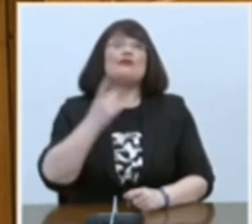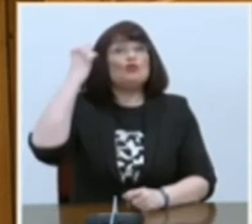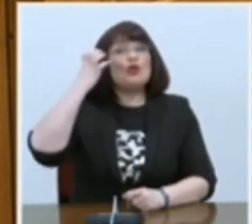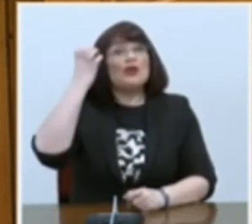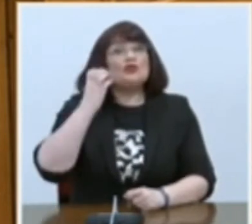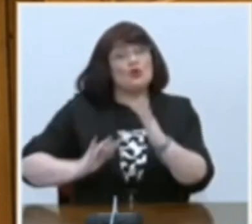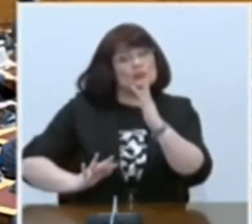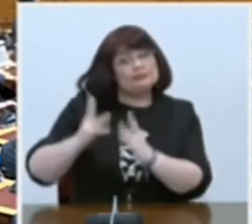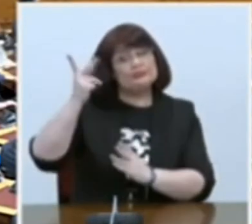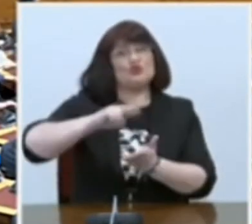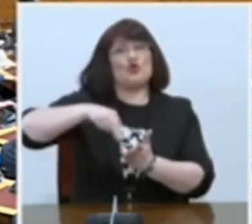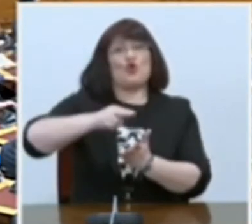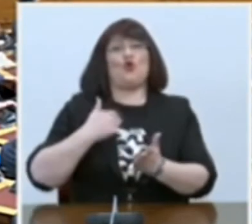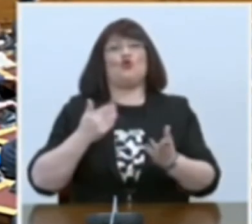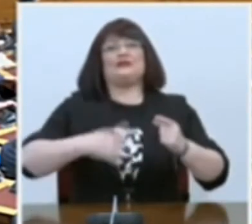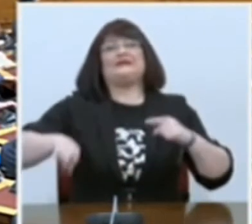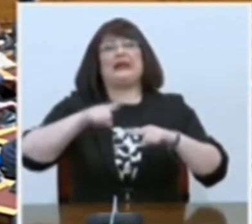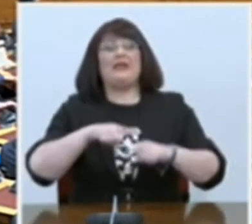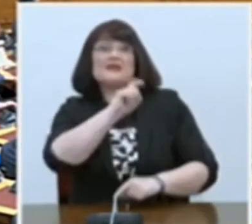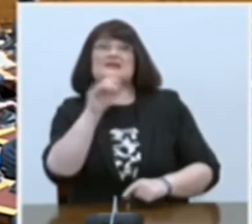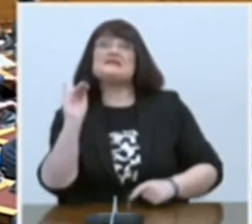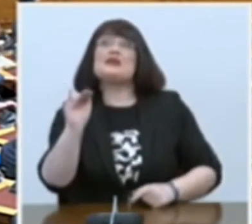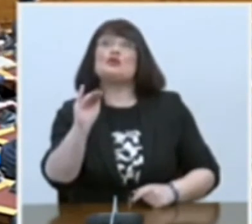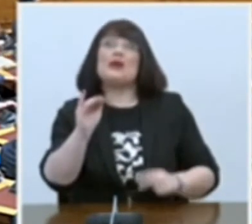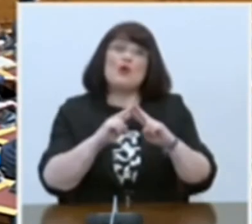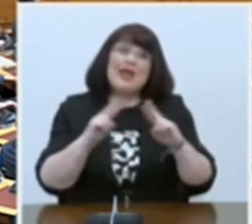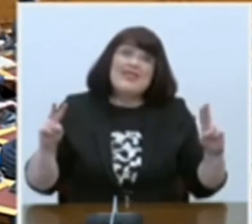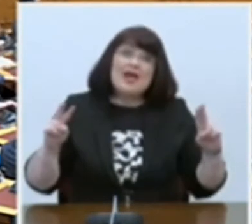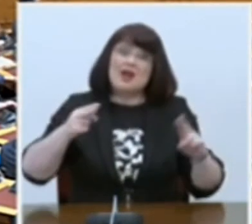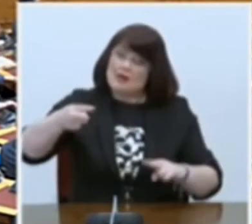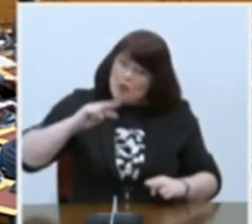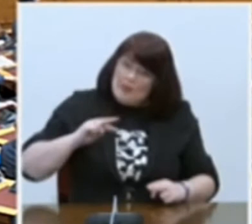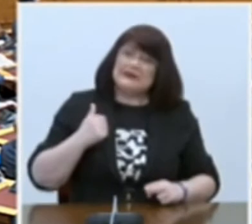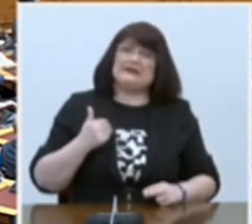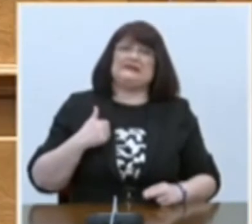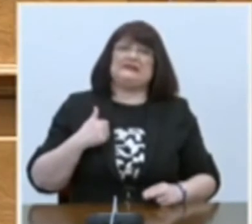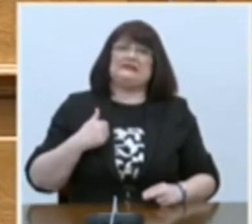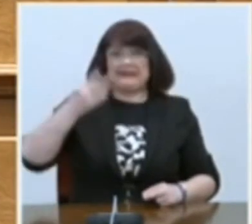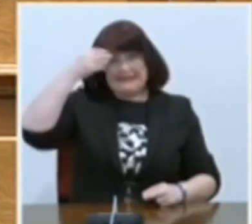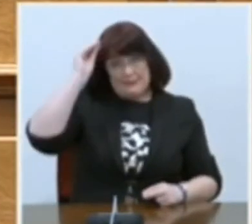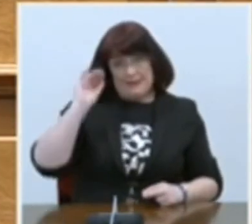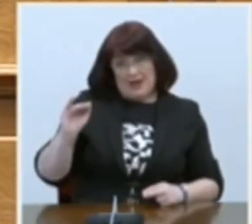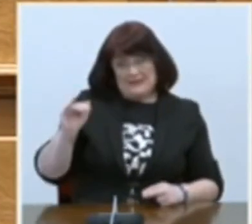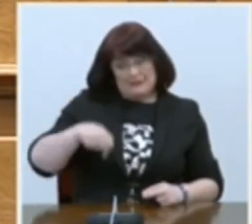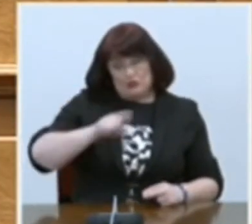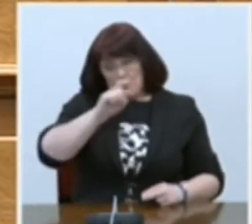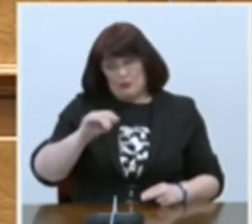χώρας. Και σας ρωτώ ευθέως και θα ήθελα να απαντήσετε, κύριε Τσίπρα, σε αυτό το ερώτημα.